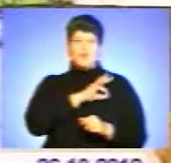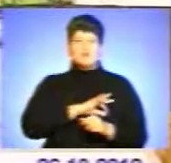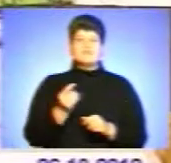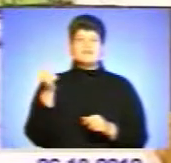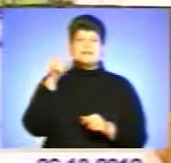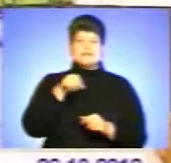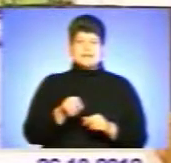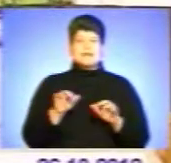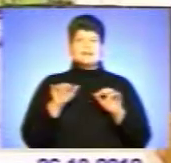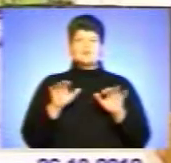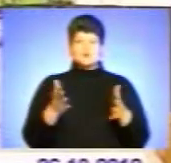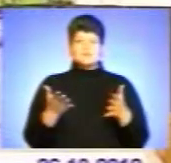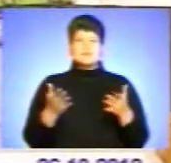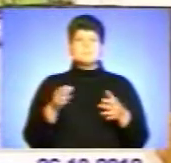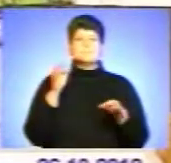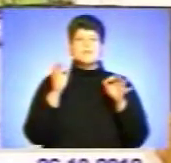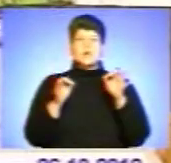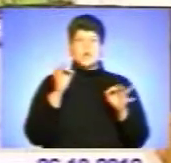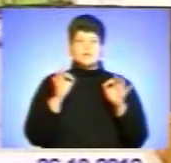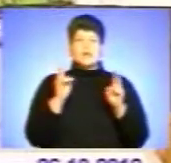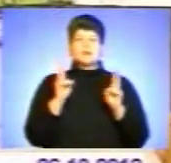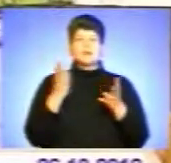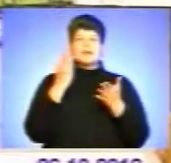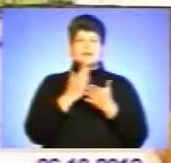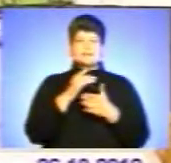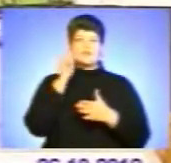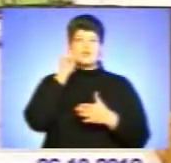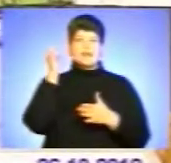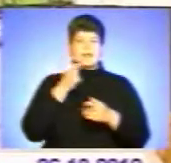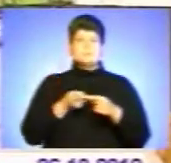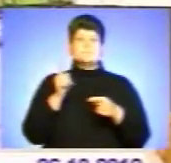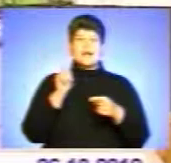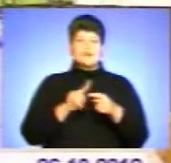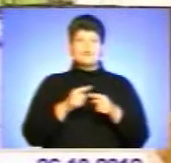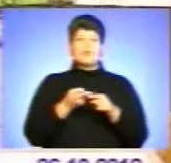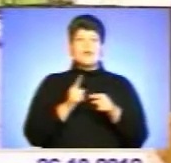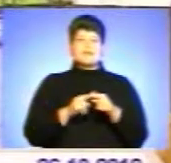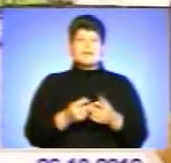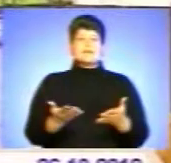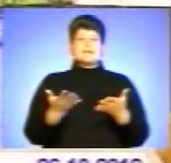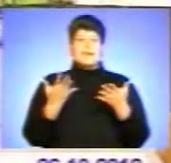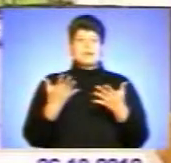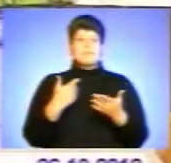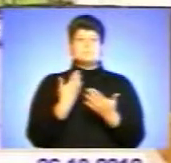природні ресурси, які є в Україні. Тому це яркий премір